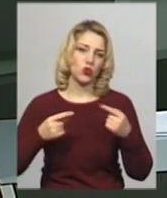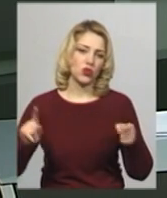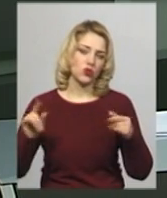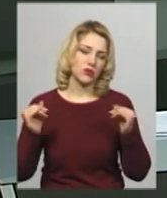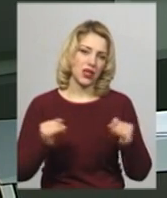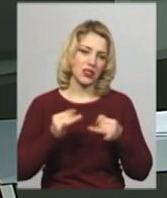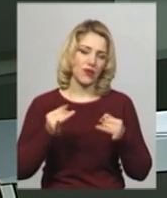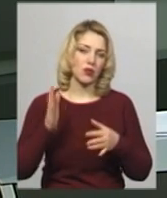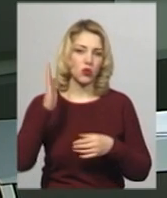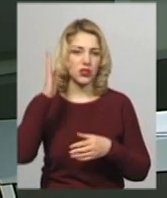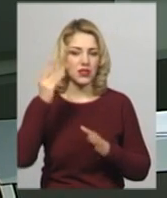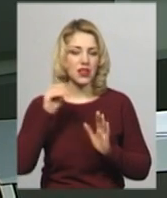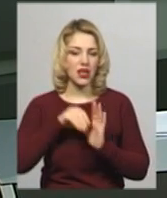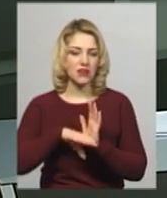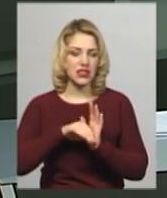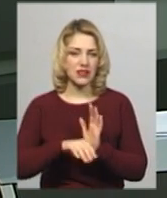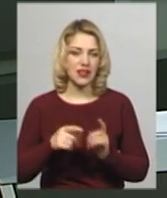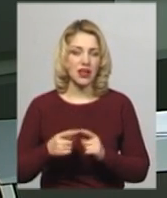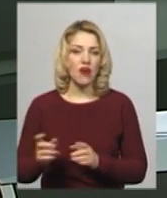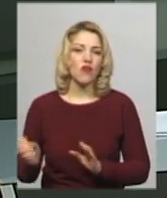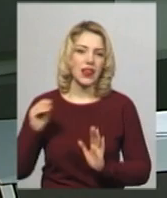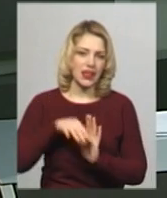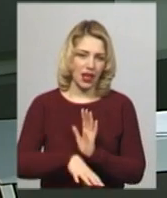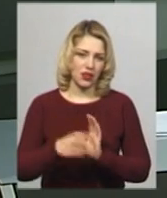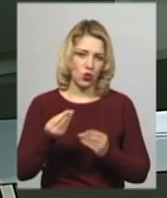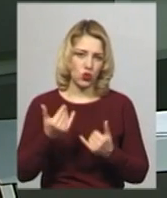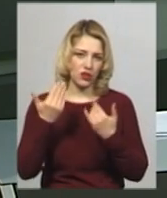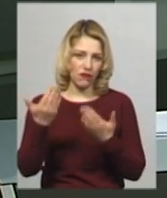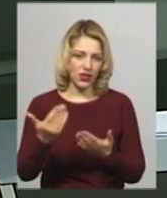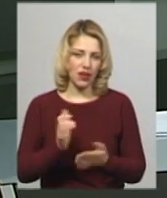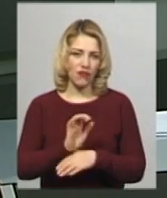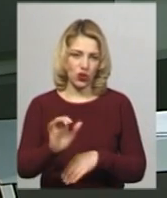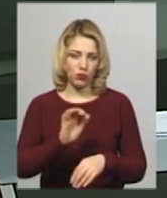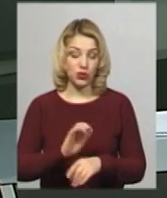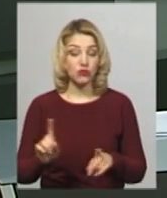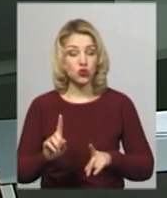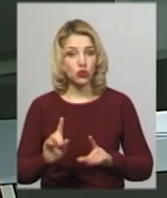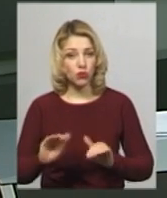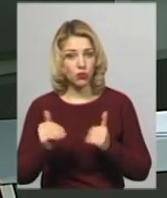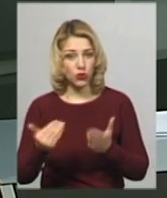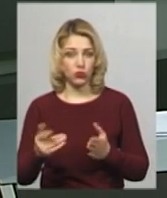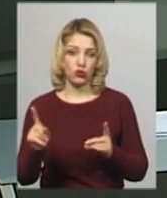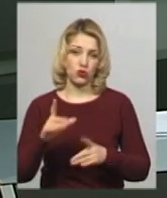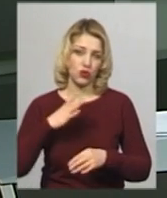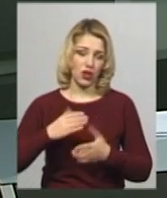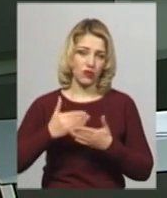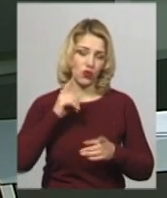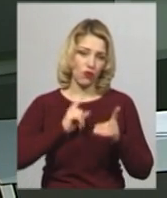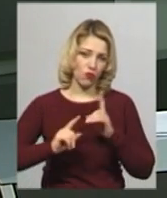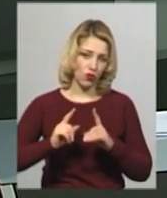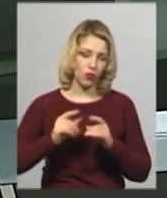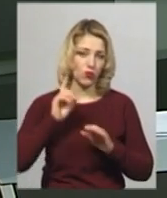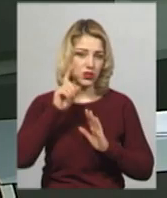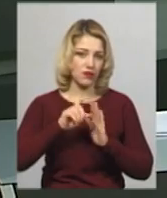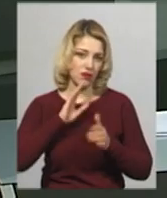потенційних інвесторів вкладати гроші в їхні виробництва. Що саме вони пропонують і чого чекають від форуму, дізнавалася моя колега